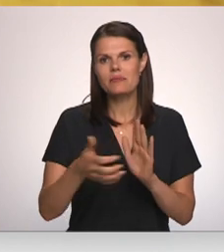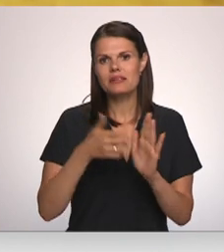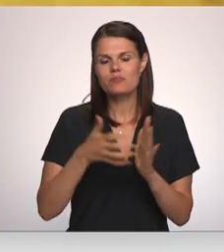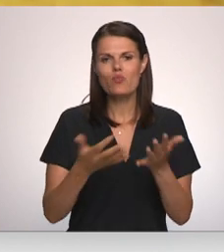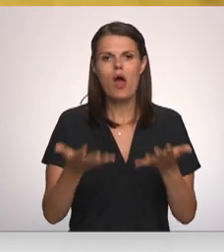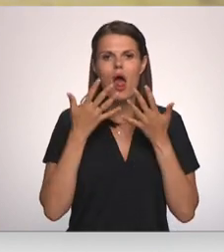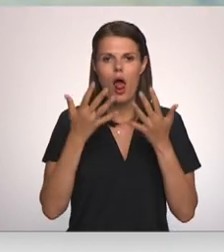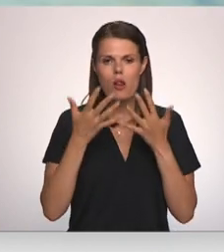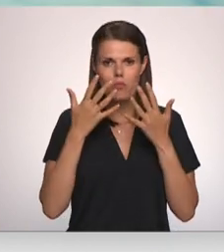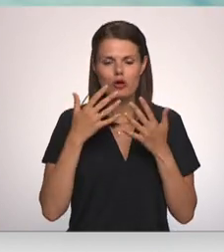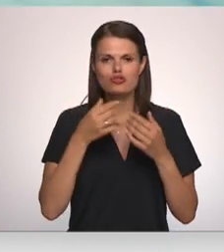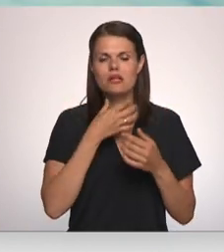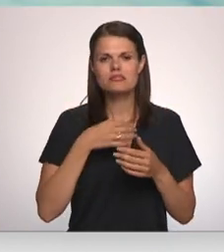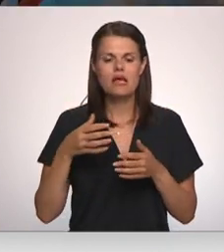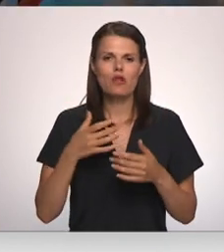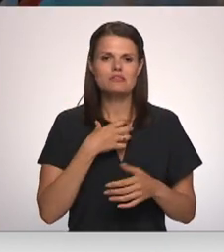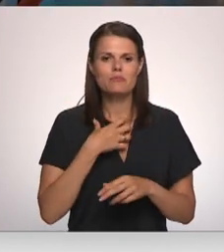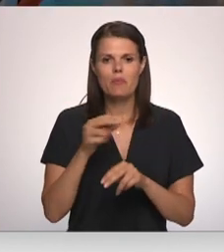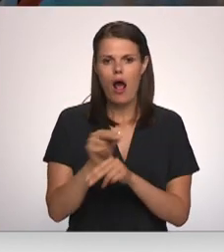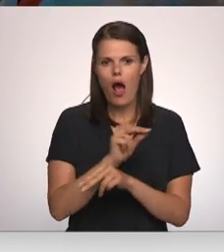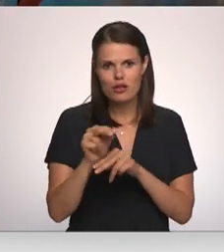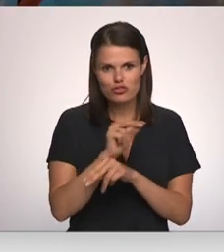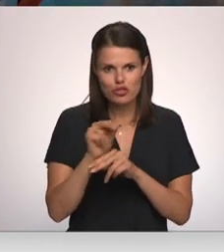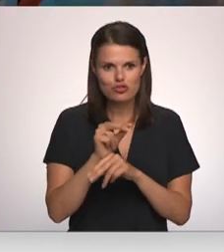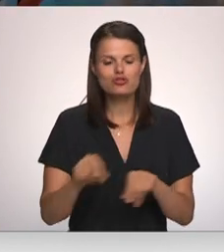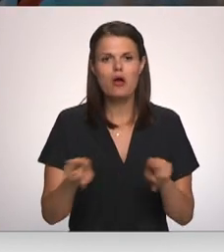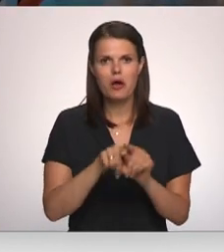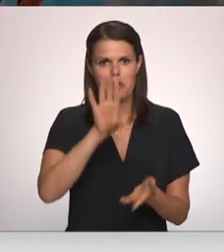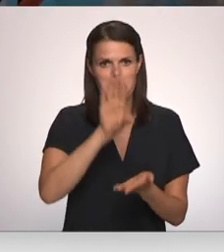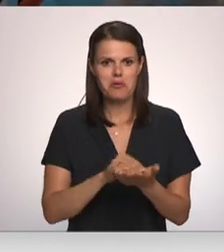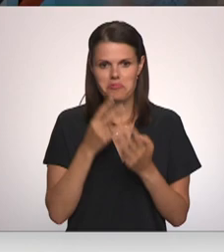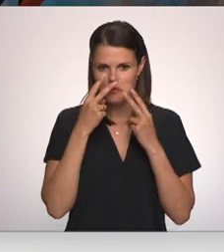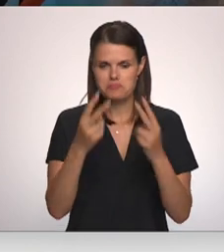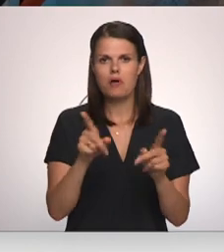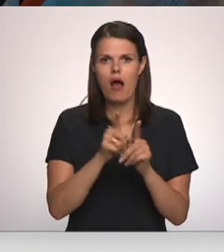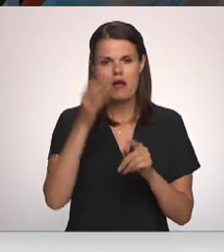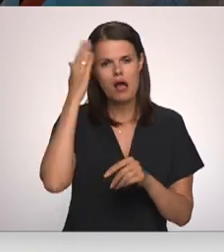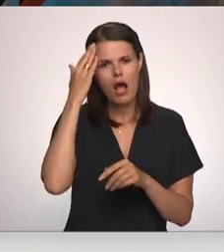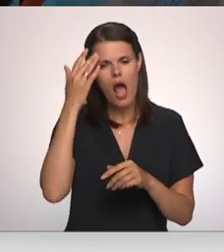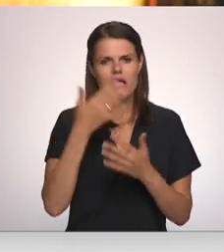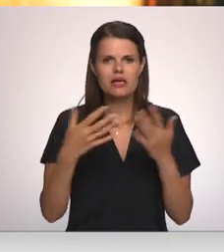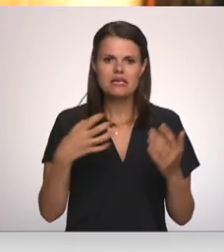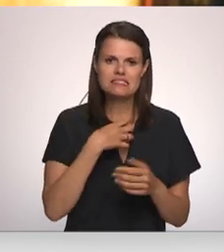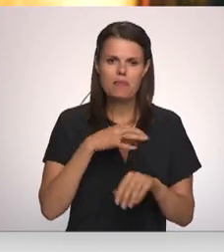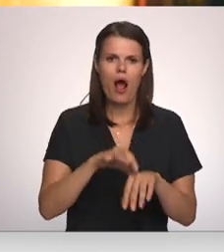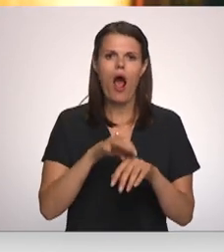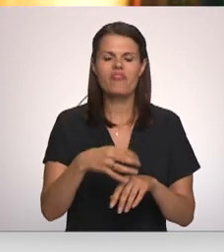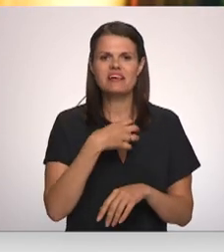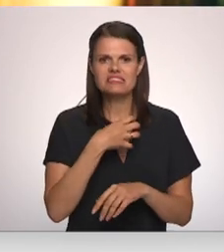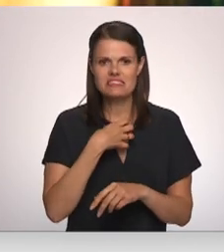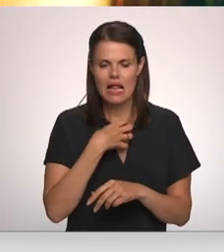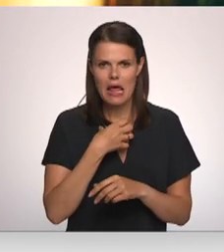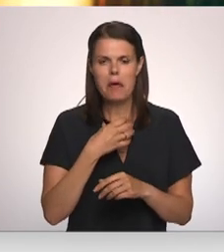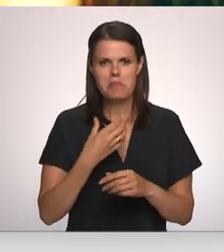elpošanas ceļu slimību ārstēšanai un profilaksēji. Tāpat pieredze rāda, ka arī mentālo saslimšanu un ādas slimību simptomi